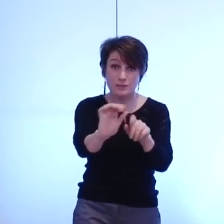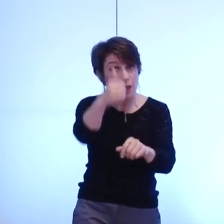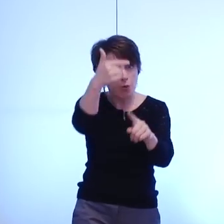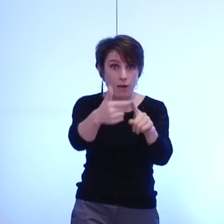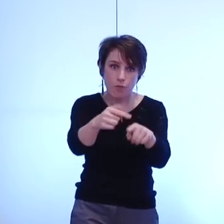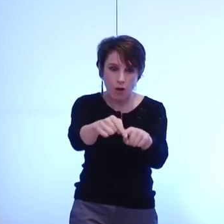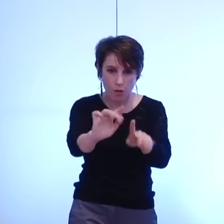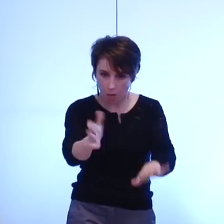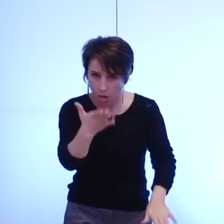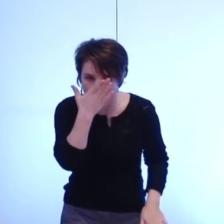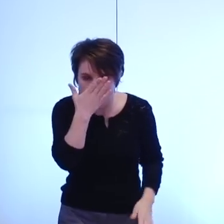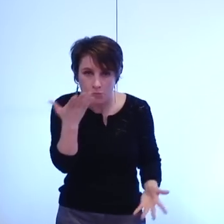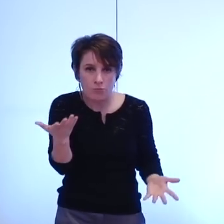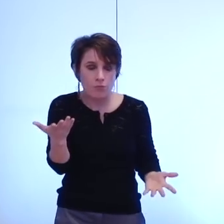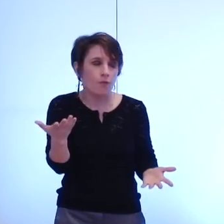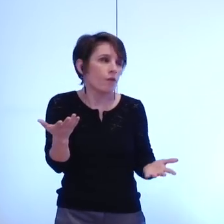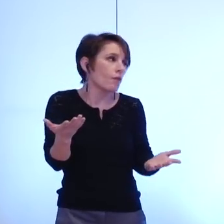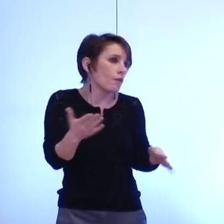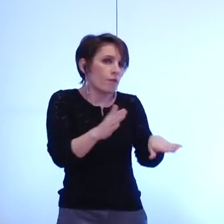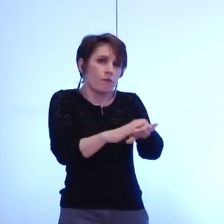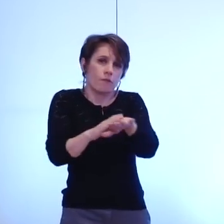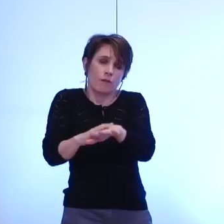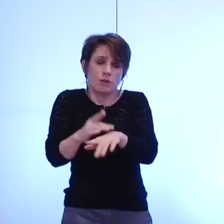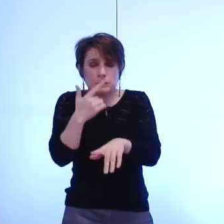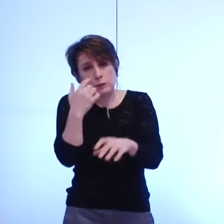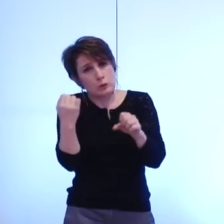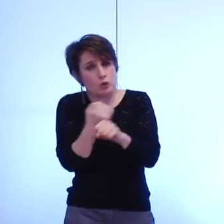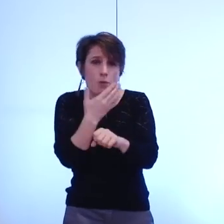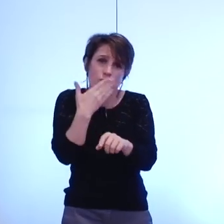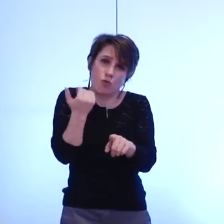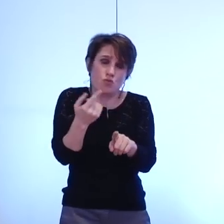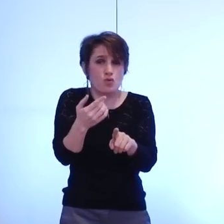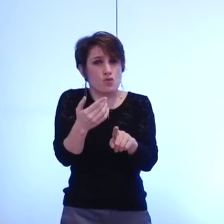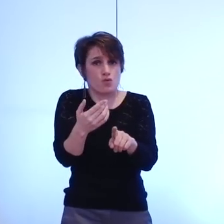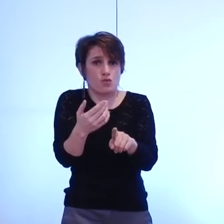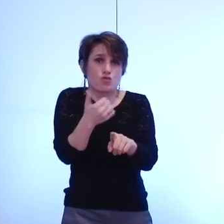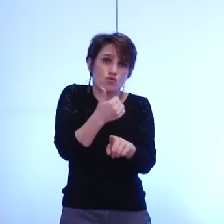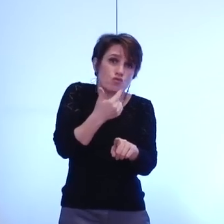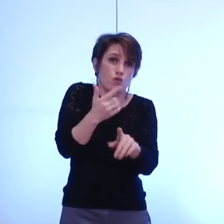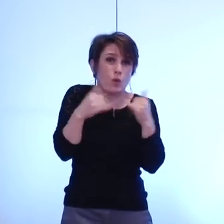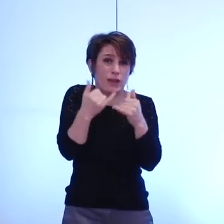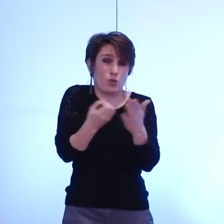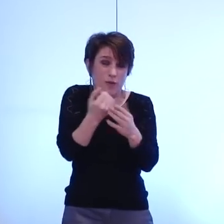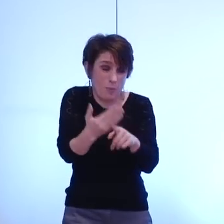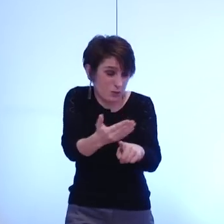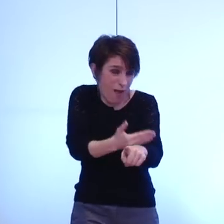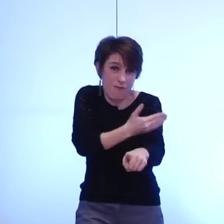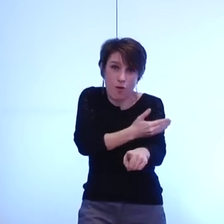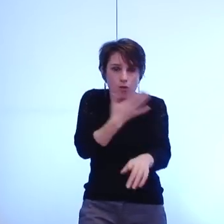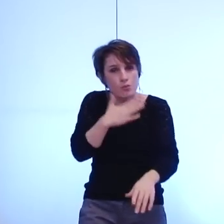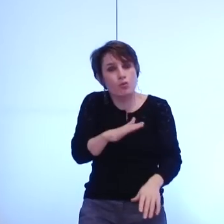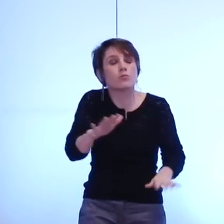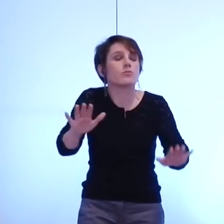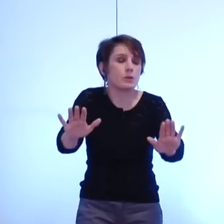première peut-être eut-il été intéressant d'en faire au moins une ou deux avant mais nous ne sommes pas là pour